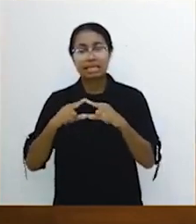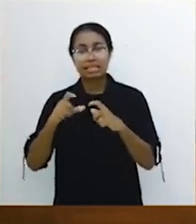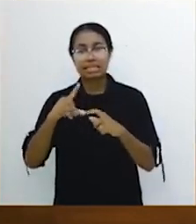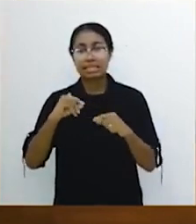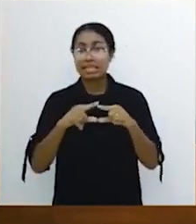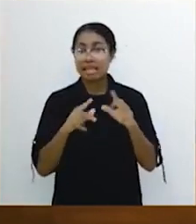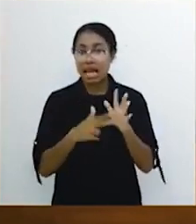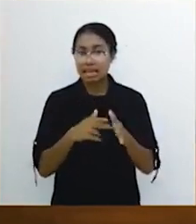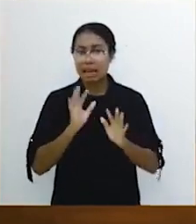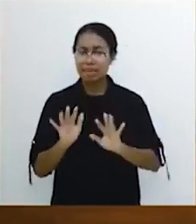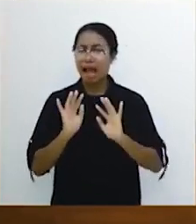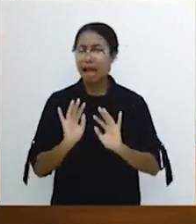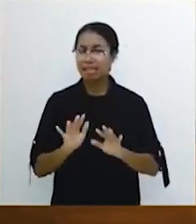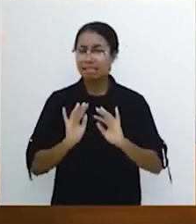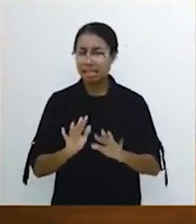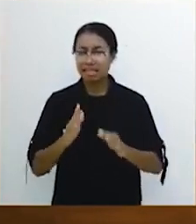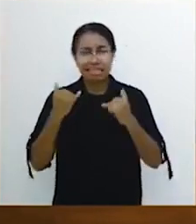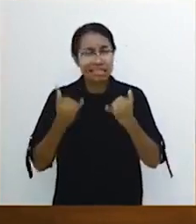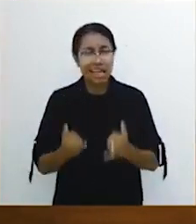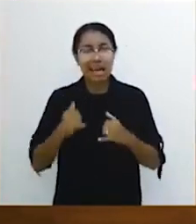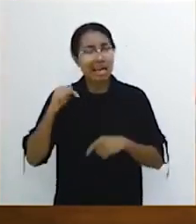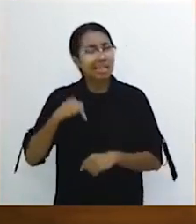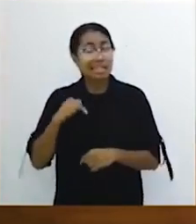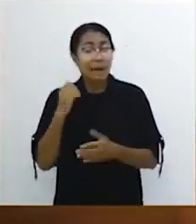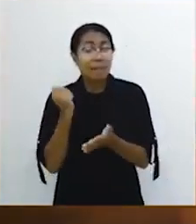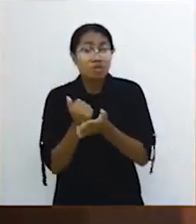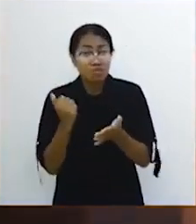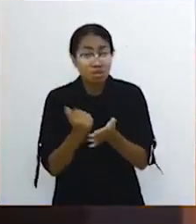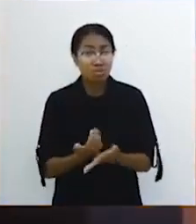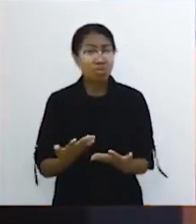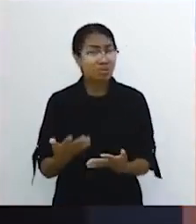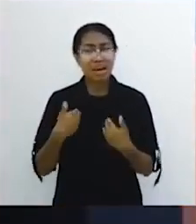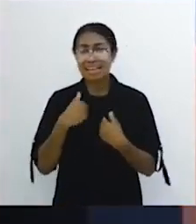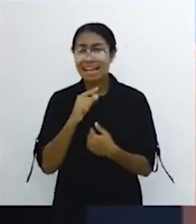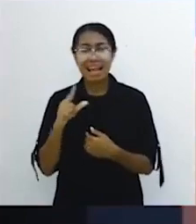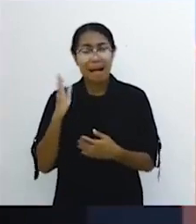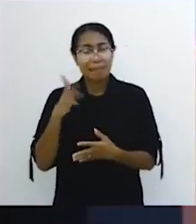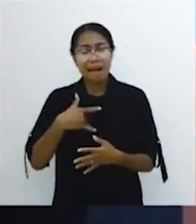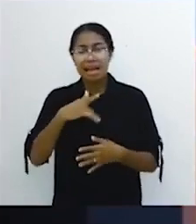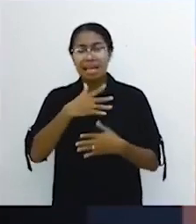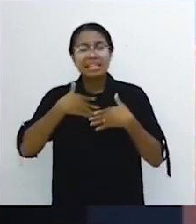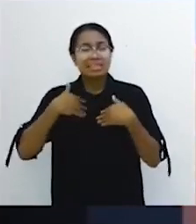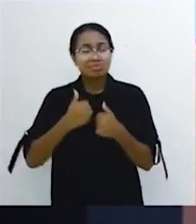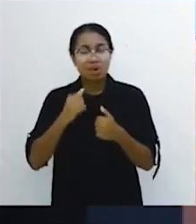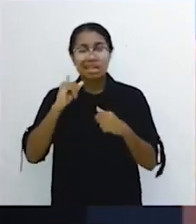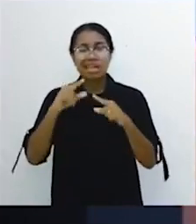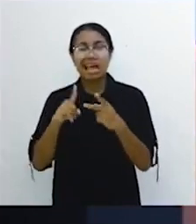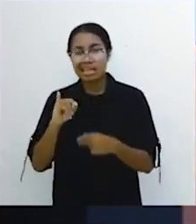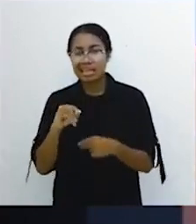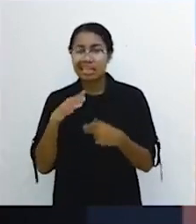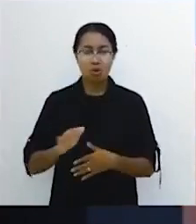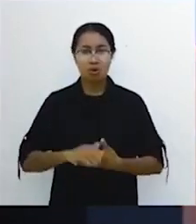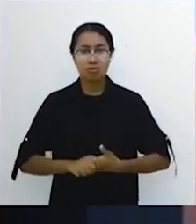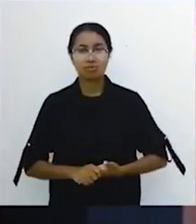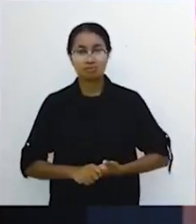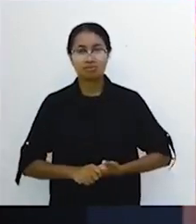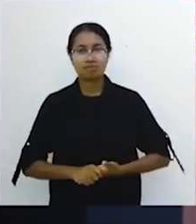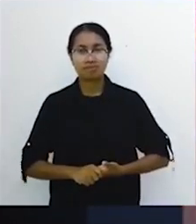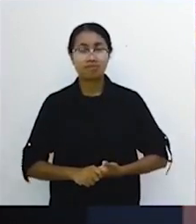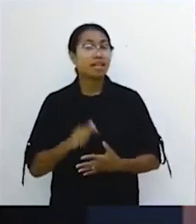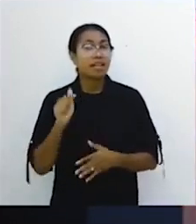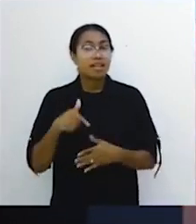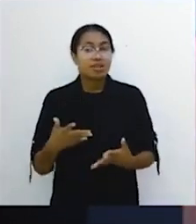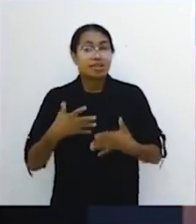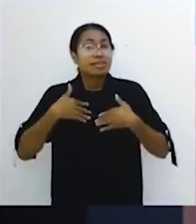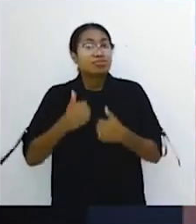Yang marak terjadi sekarang ini. Yang sebenarnya adalah kesembuhan ilahi yang palsu. Kesembuhan